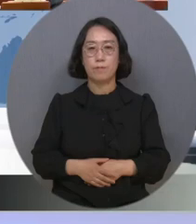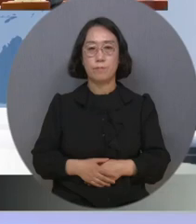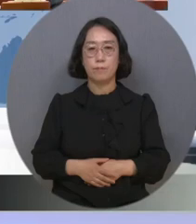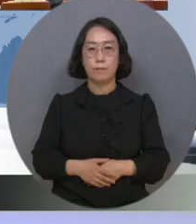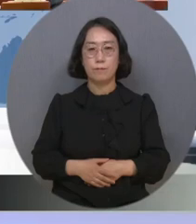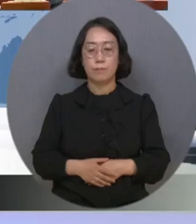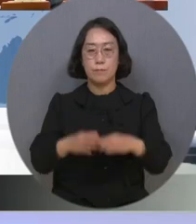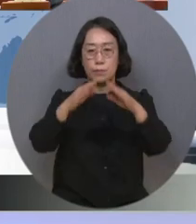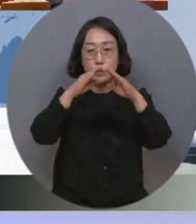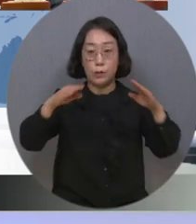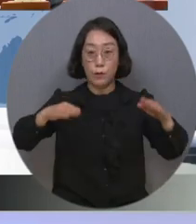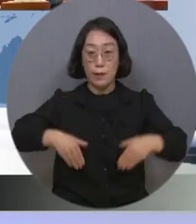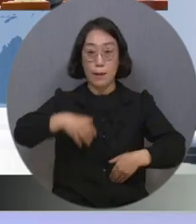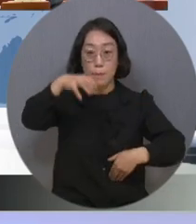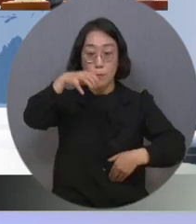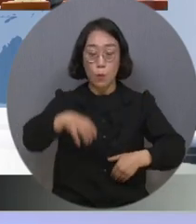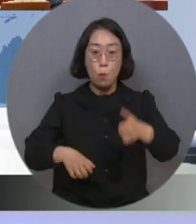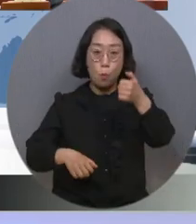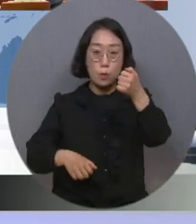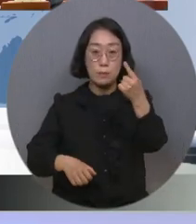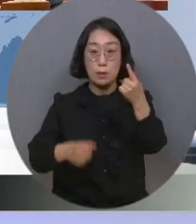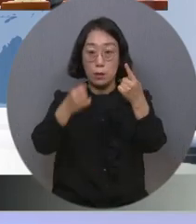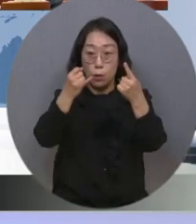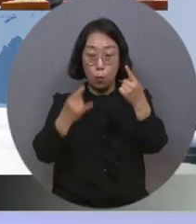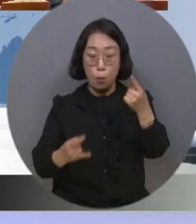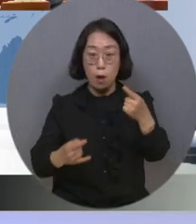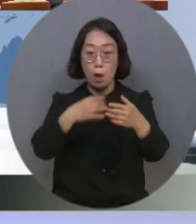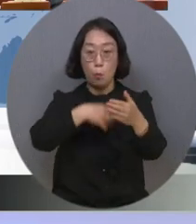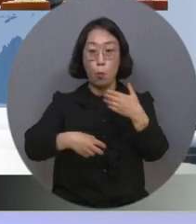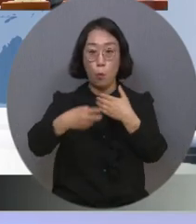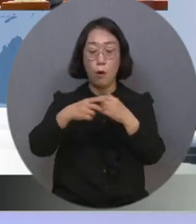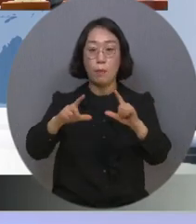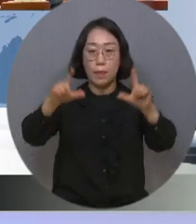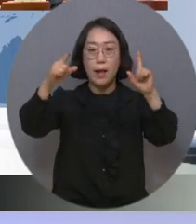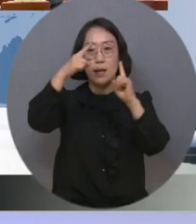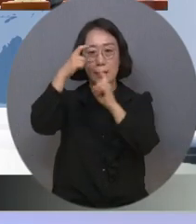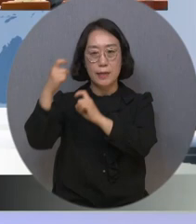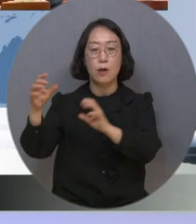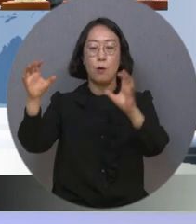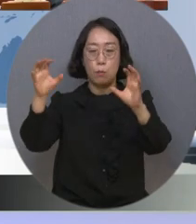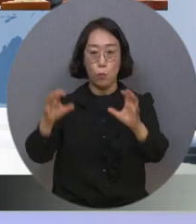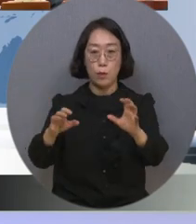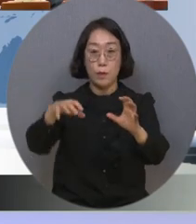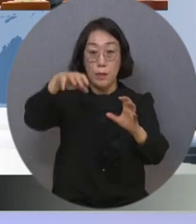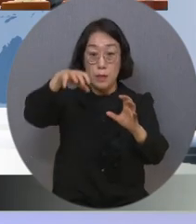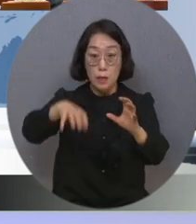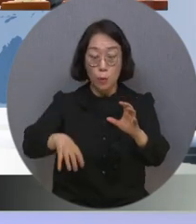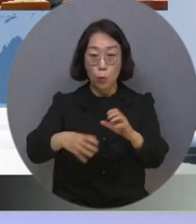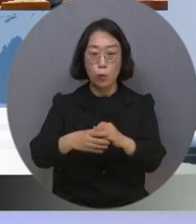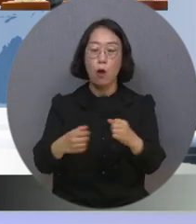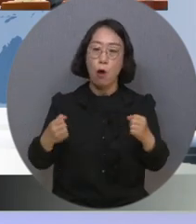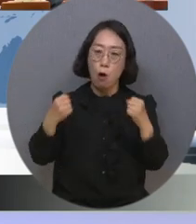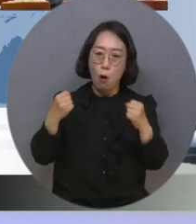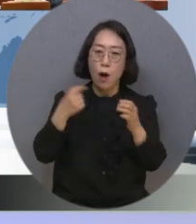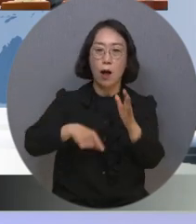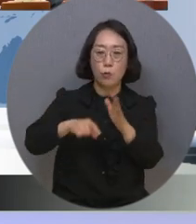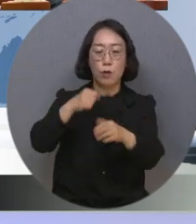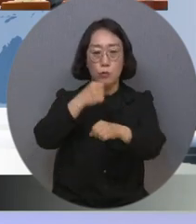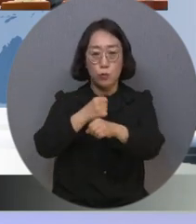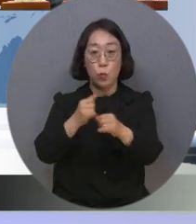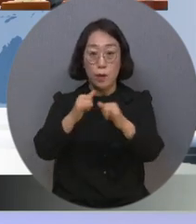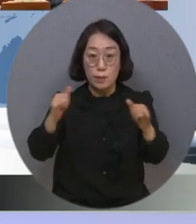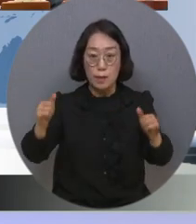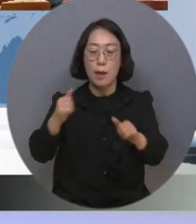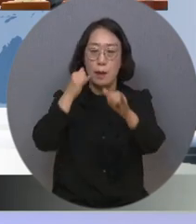전라남도가 제51회 복원의 날 기념식을 가졌습니다. 전남도민의 복원과 건강을 위해 헌신해온